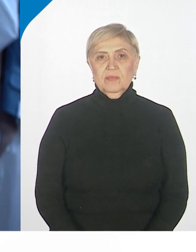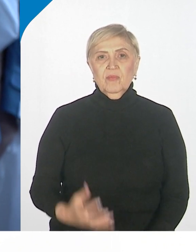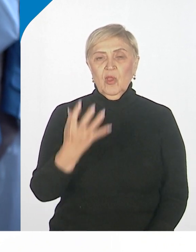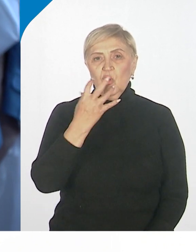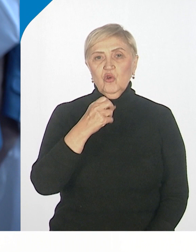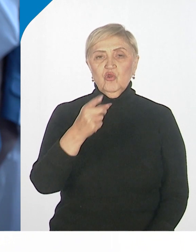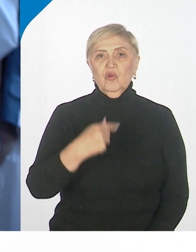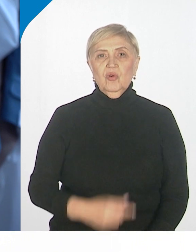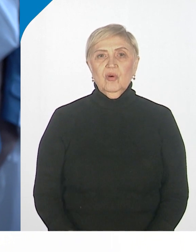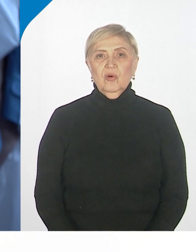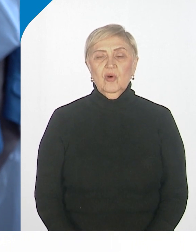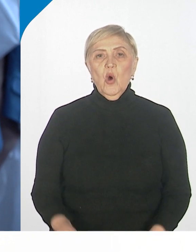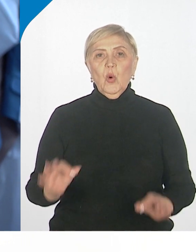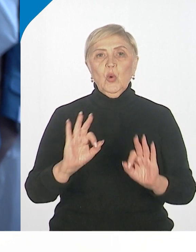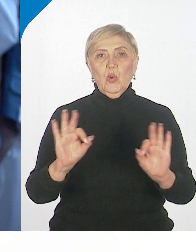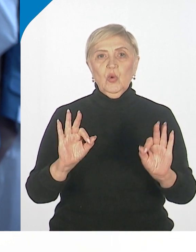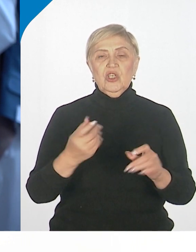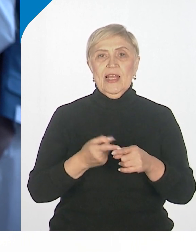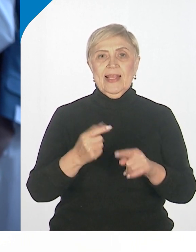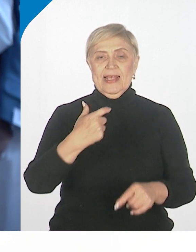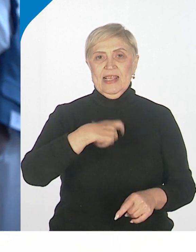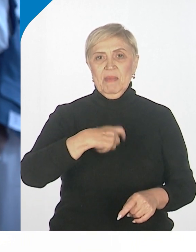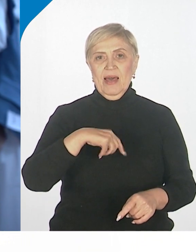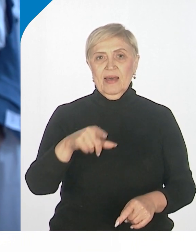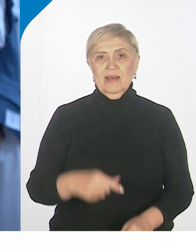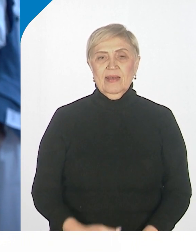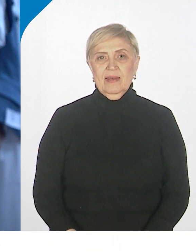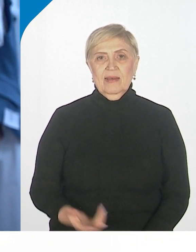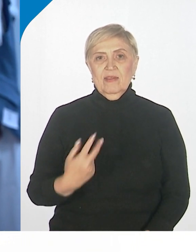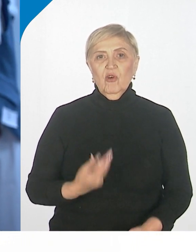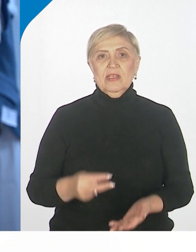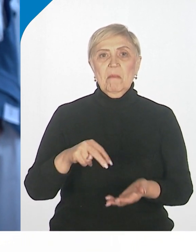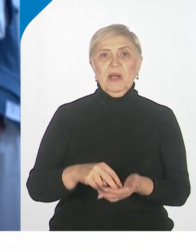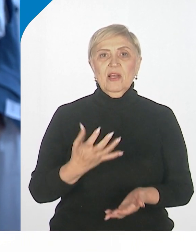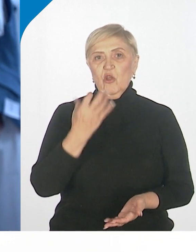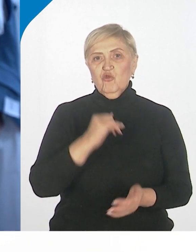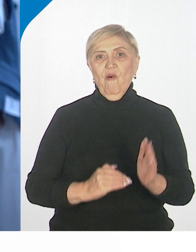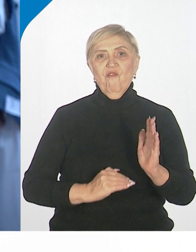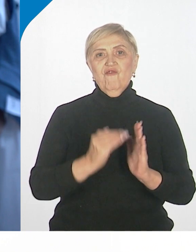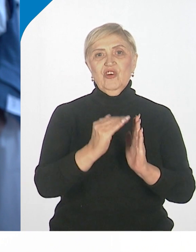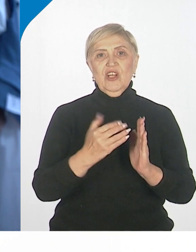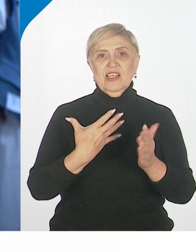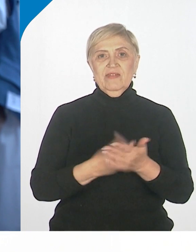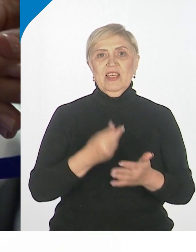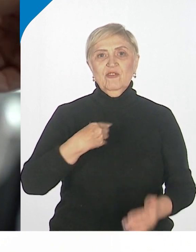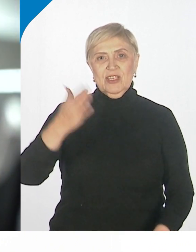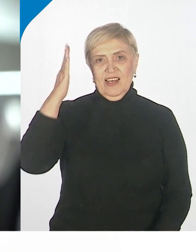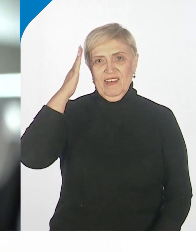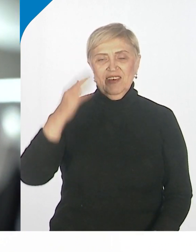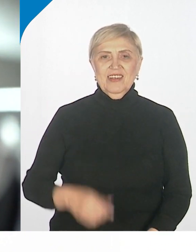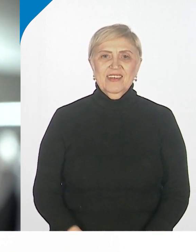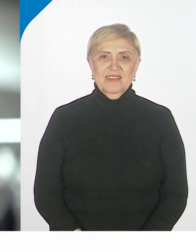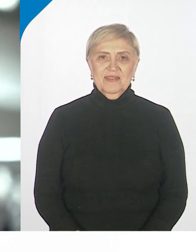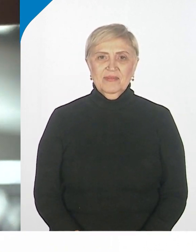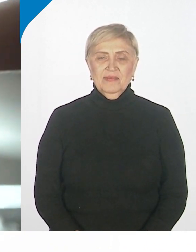круче для себя ну прыгнуть еще выше своей головы так ну